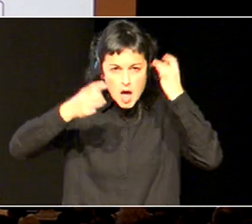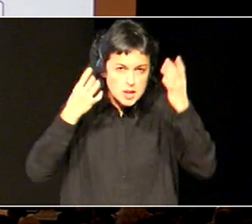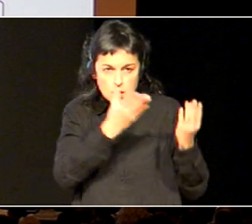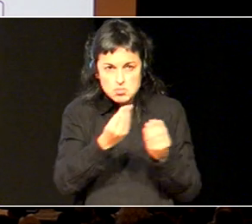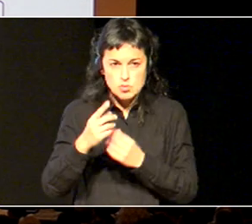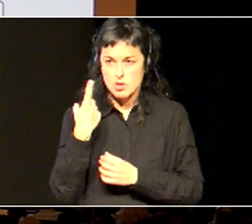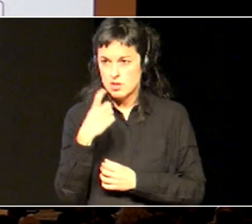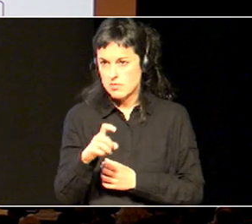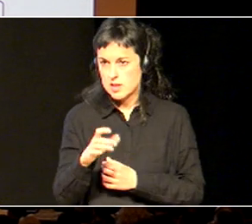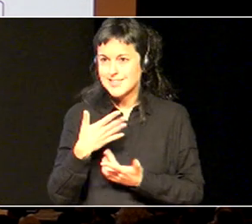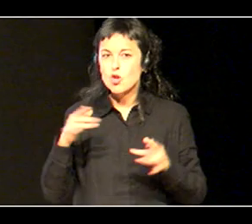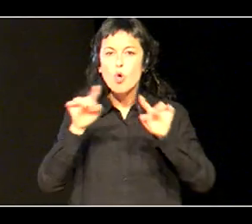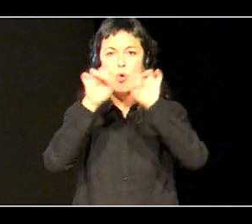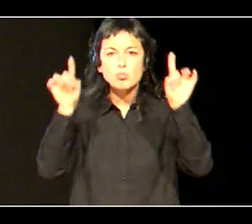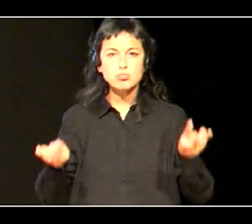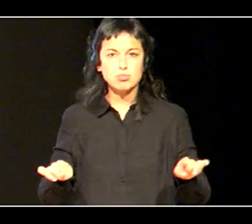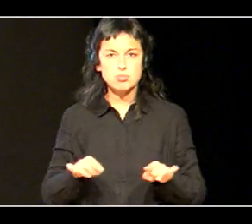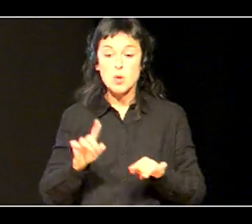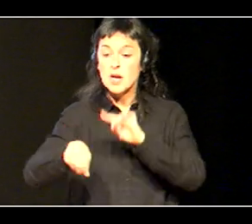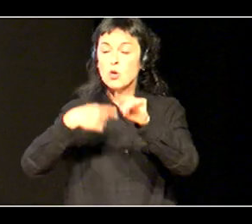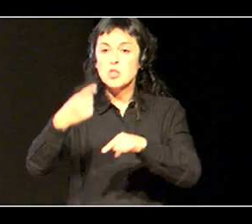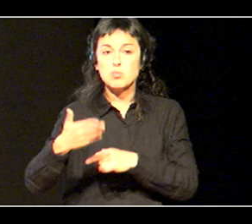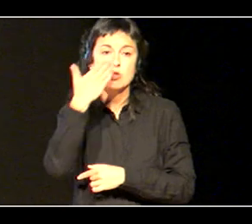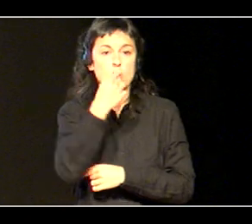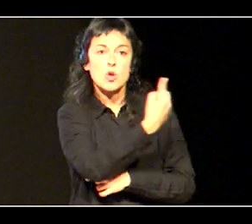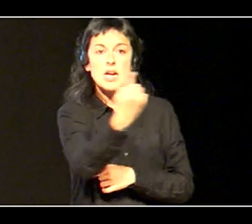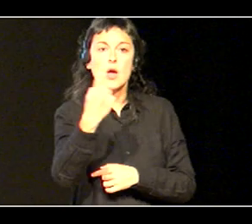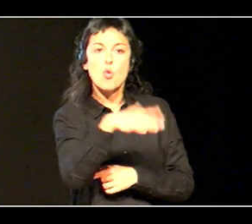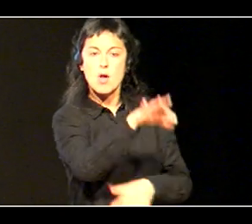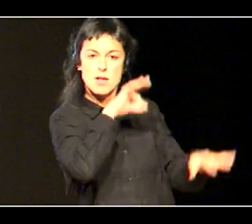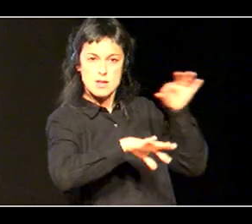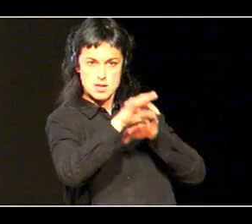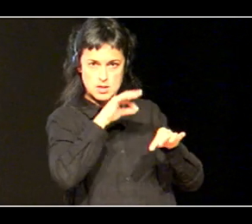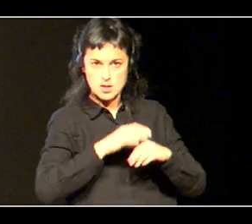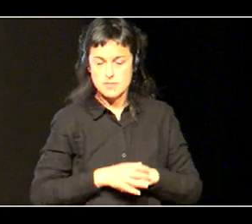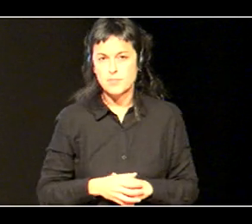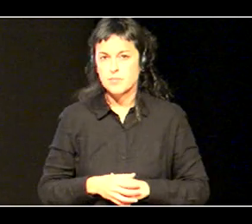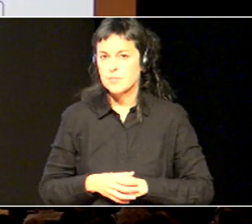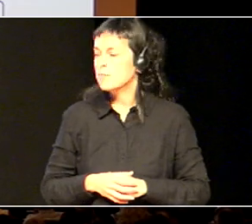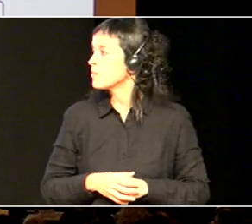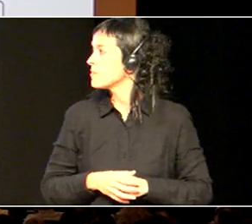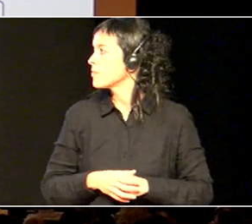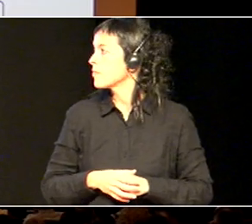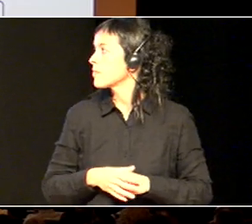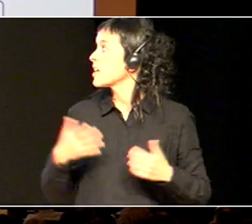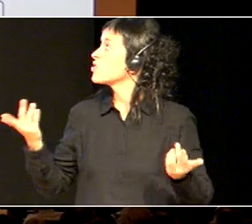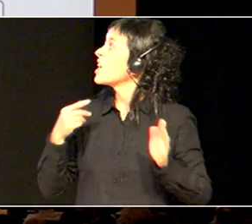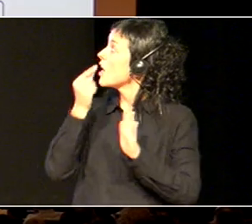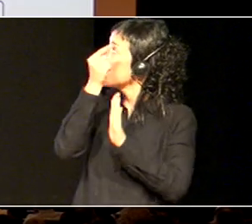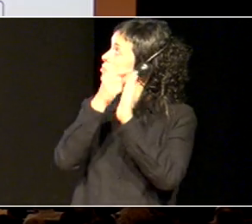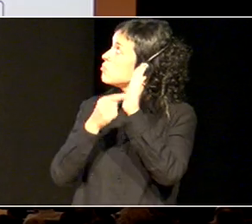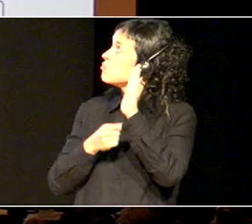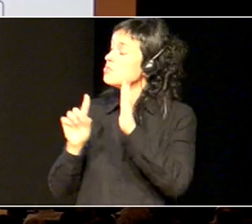ekintzak aukeretzeko ikastetxetan, eta hori guretzat ezin bezatua da. Beraz, hor badaukagu aurki bidea, lehenengo